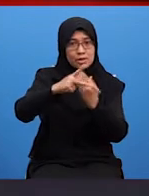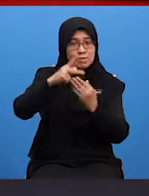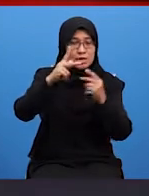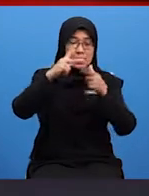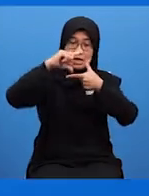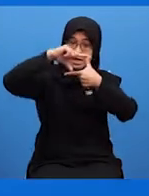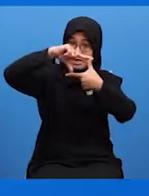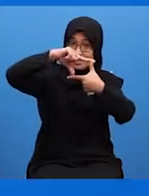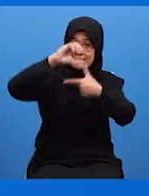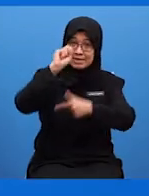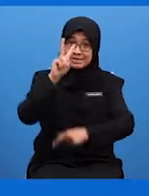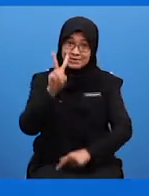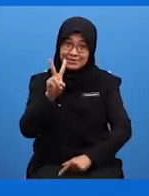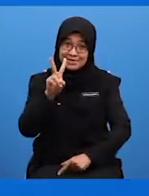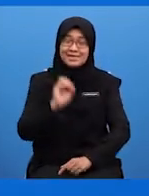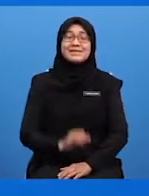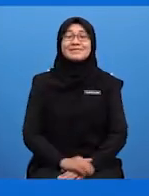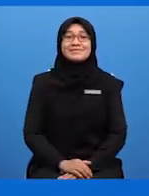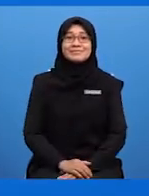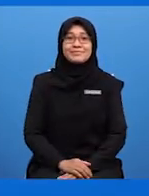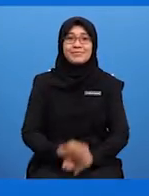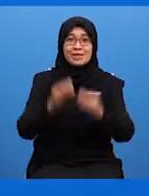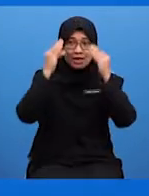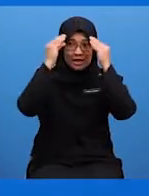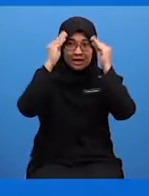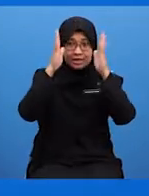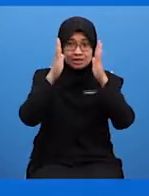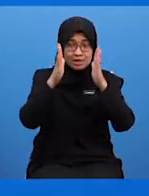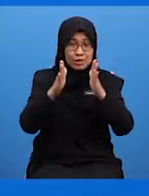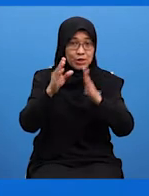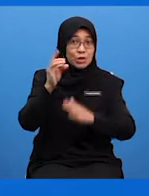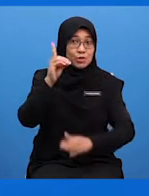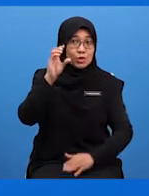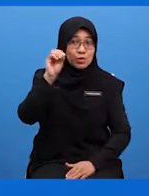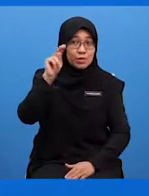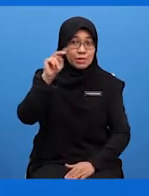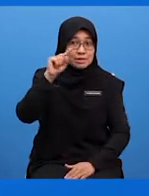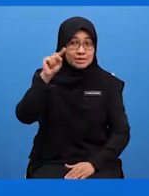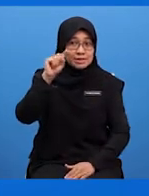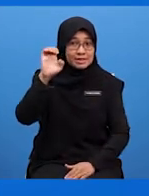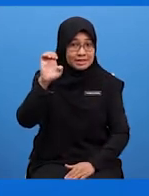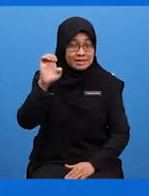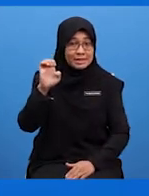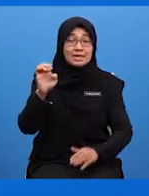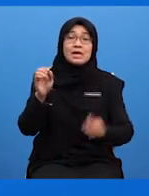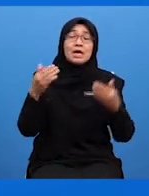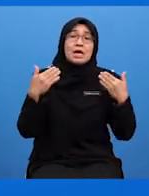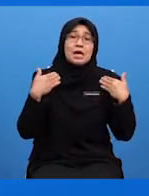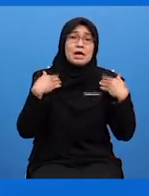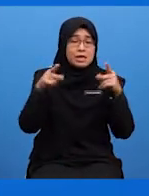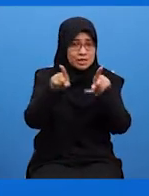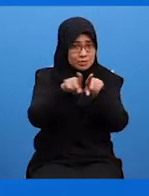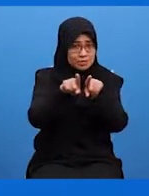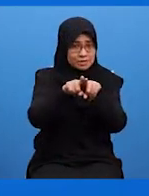cukup istimewa Tapi sebelum itu hari ini Cikgu Dons tidak akan bersendirian Bersama dengan rakan saya yang cukup handsome Bergaya pakai baju